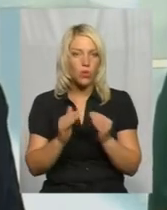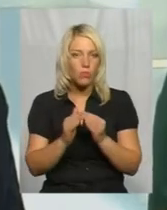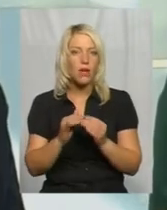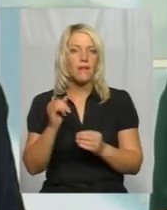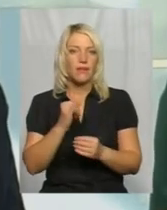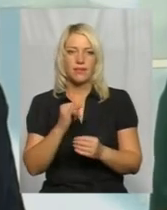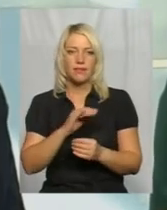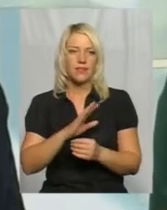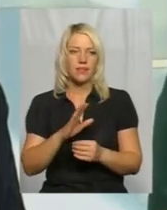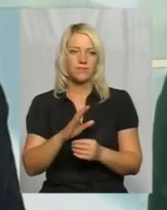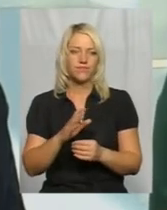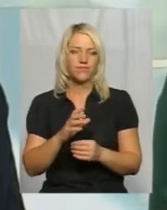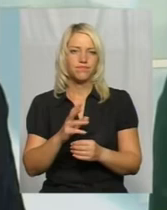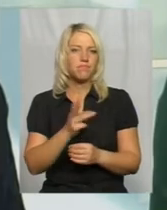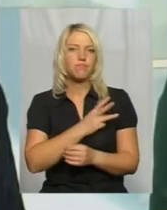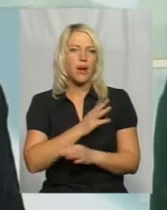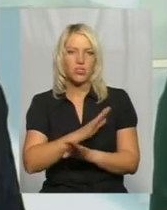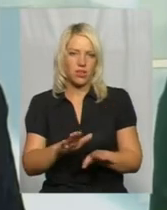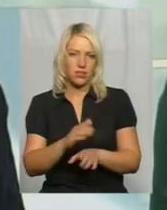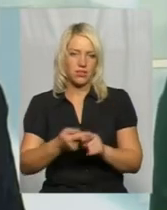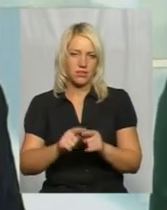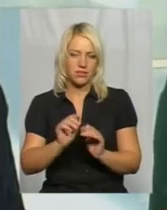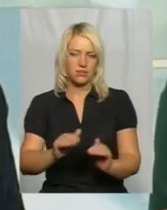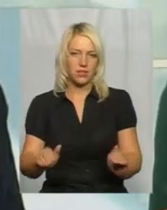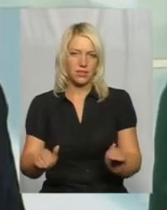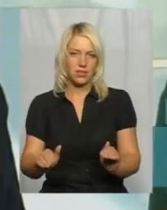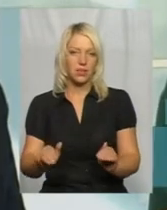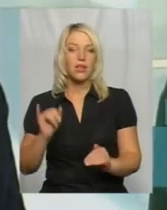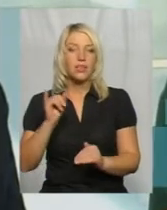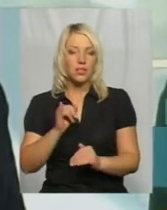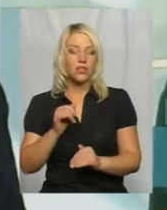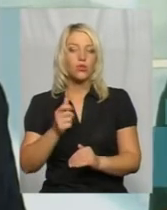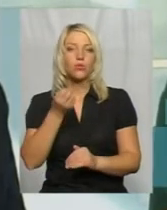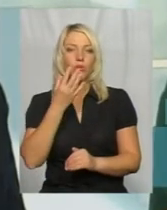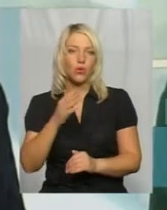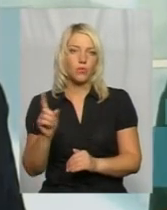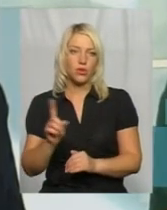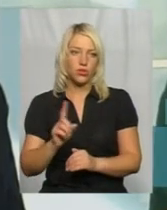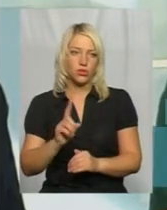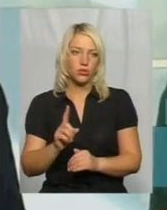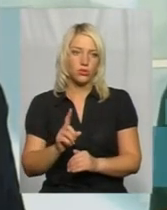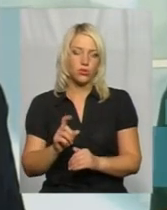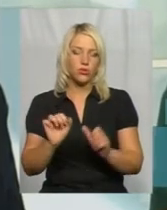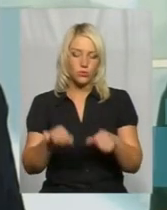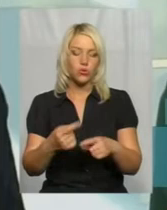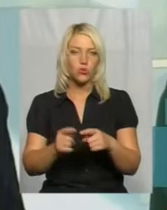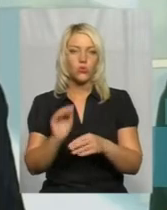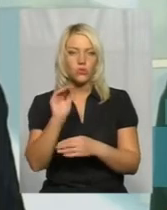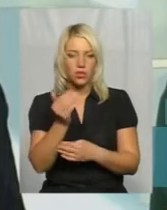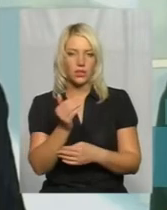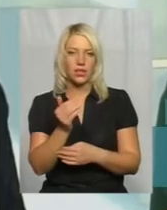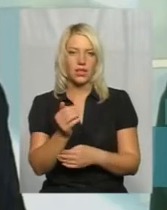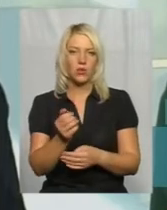бажані ці діти деколи. І добре, що зможуть цю дитину все-таки